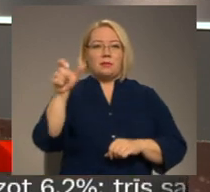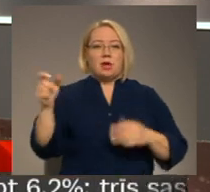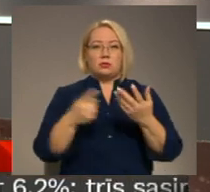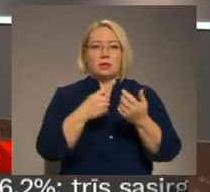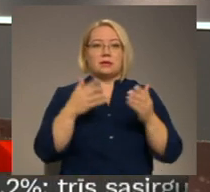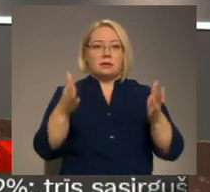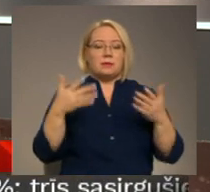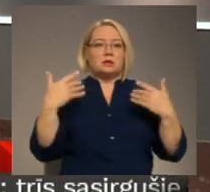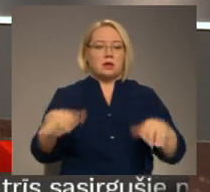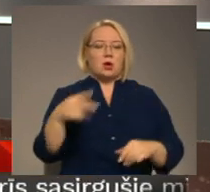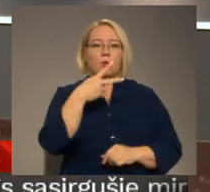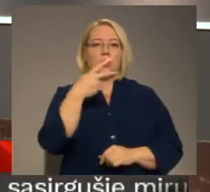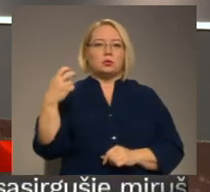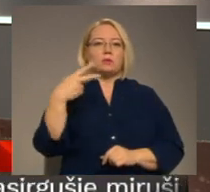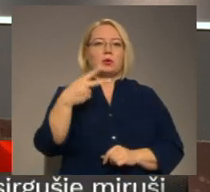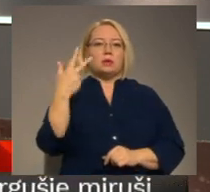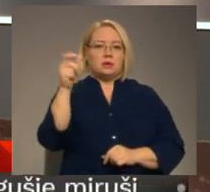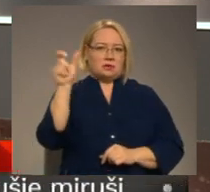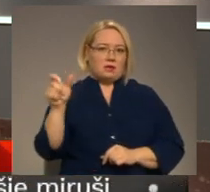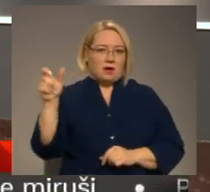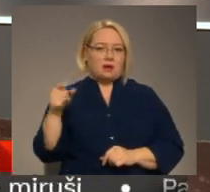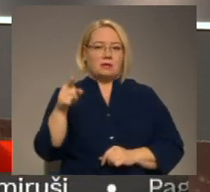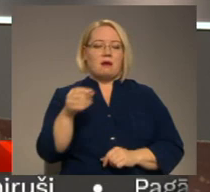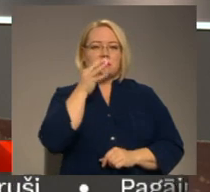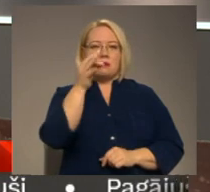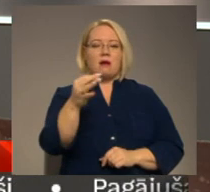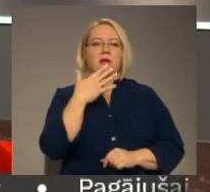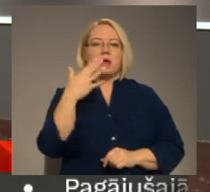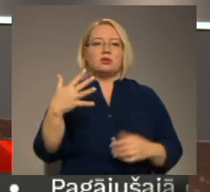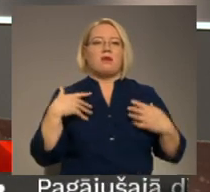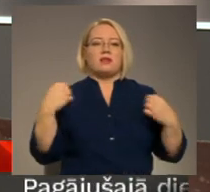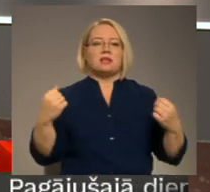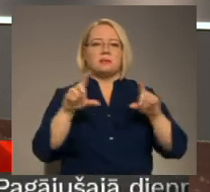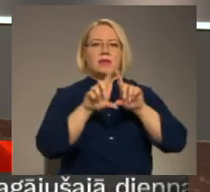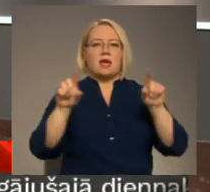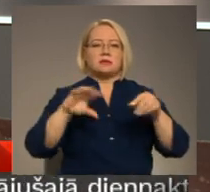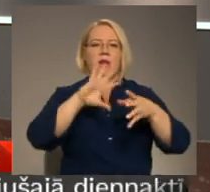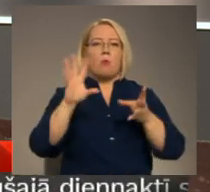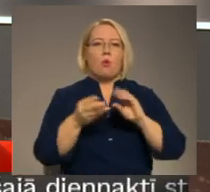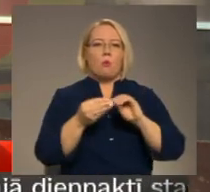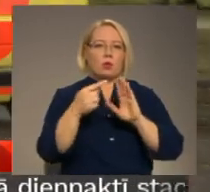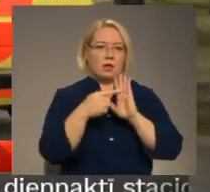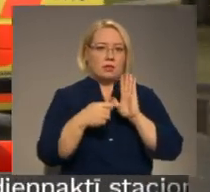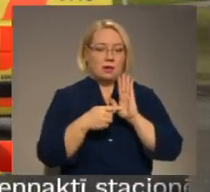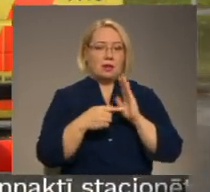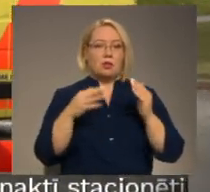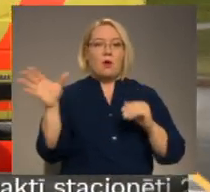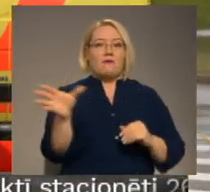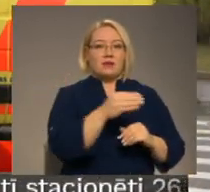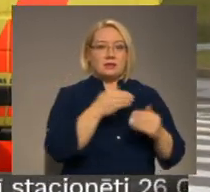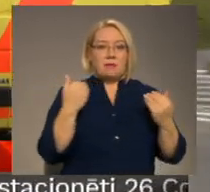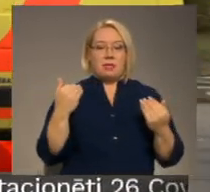slimnīcās sasniedzis 223. Tā liecina Nacionālā veselības dienās tapkopotie dati. No visiem par labanu